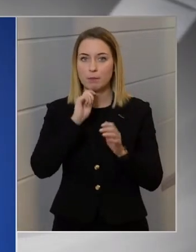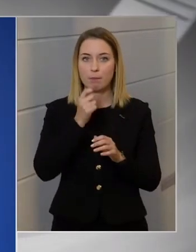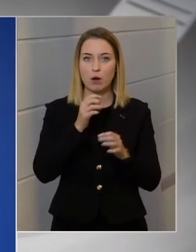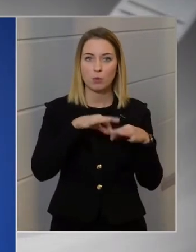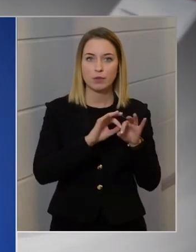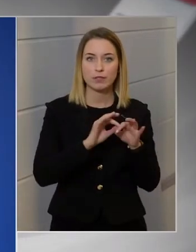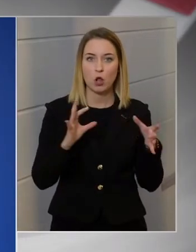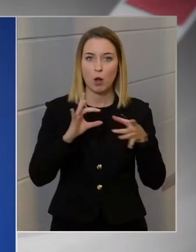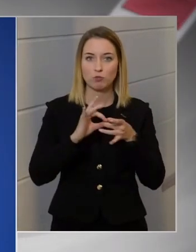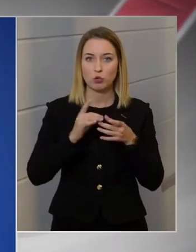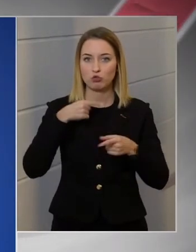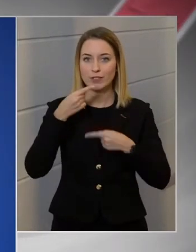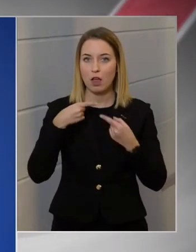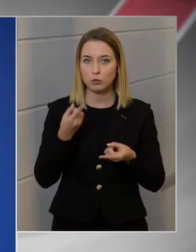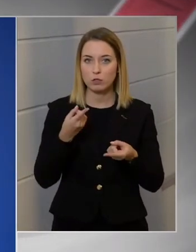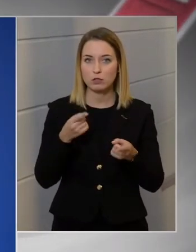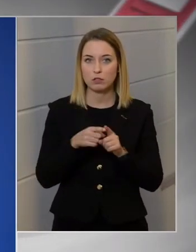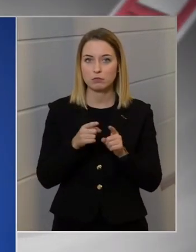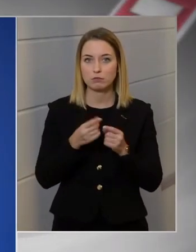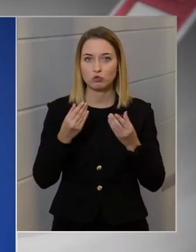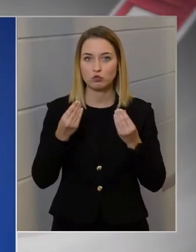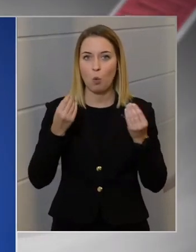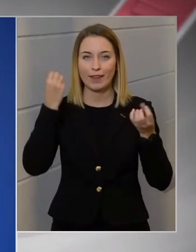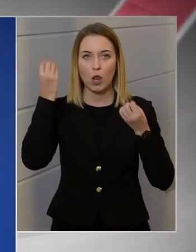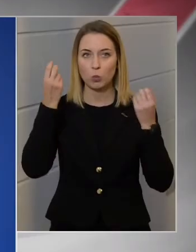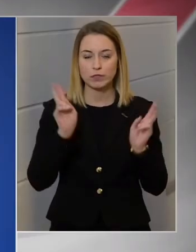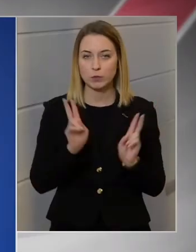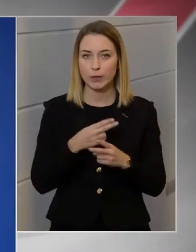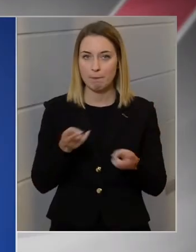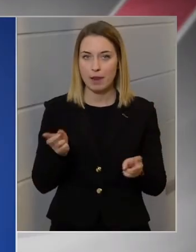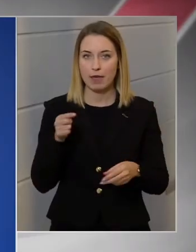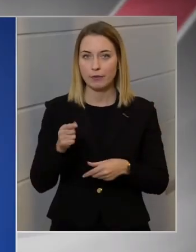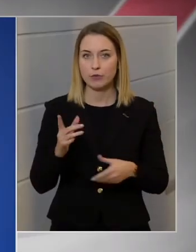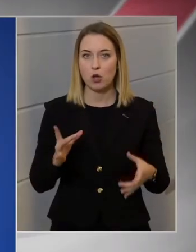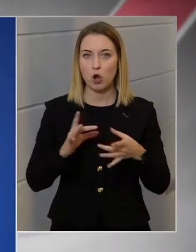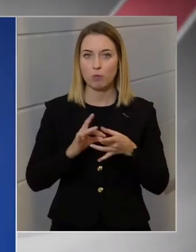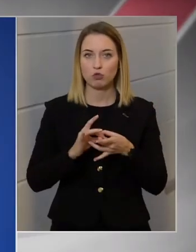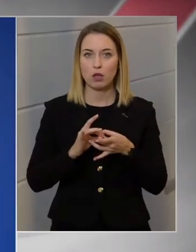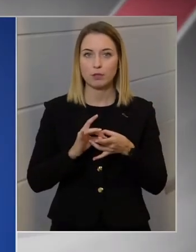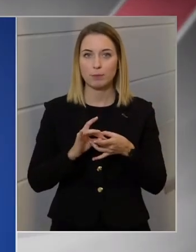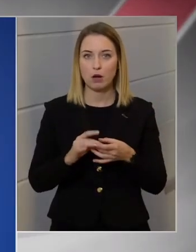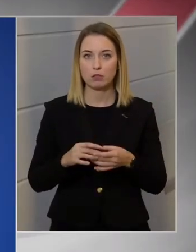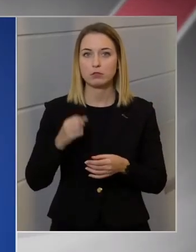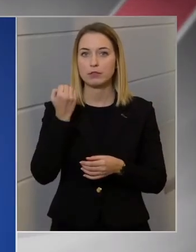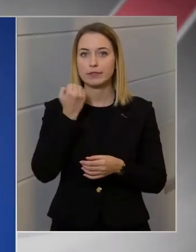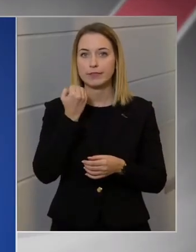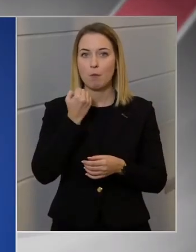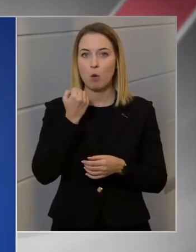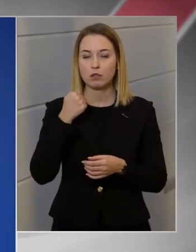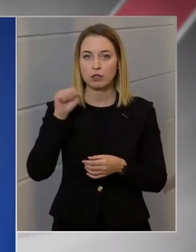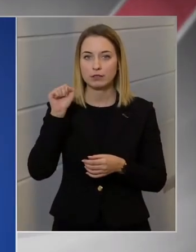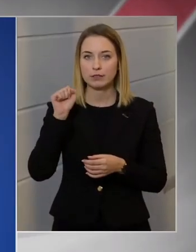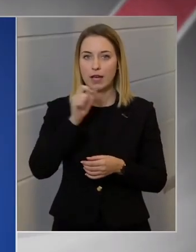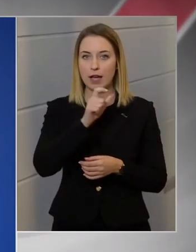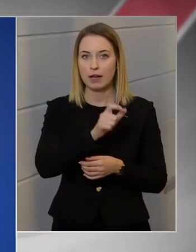kapcsolatos nyilatkozatait, akkor olyan sok illúziója nem lehet azzal kapcsolatosan, hogy a demokraták